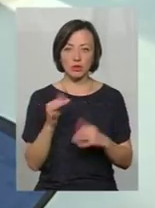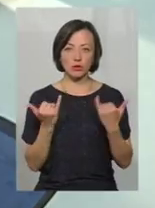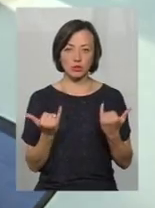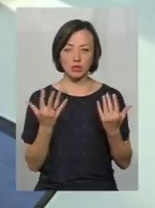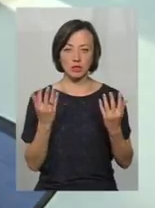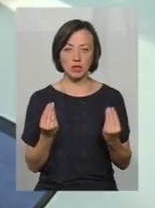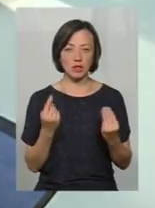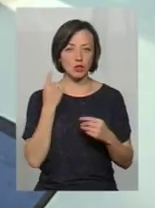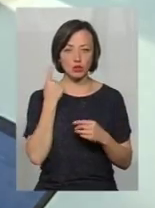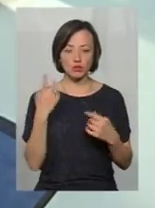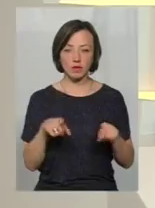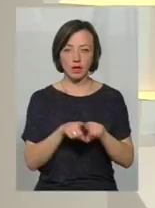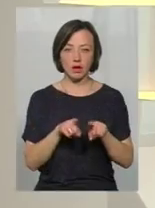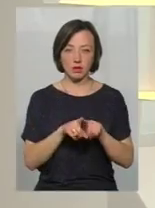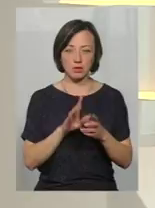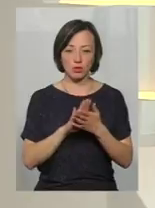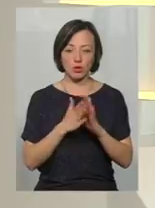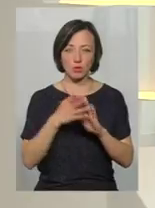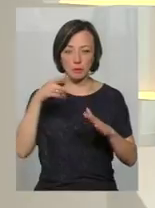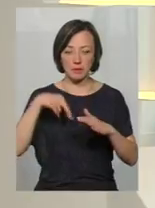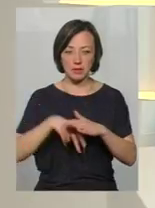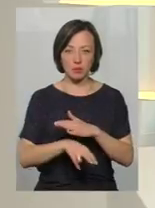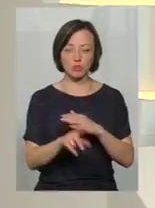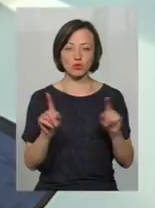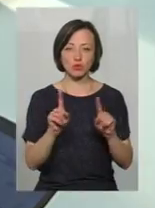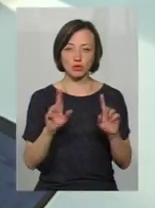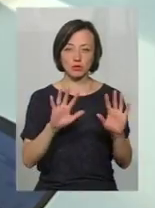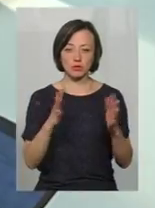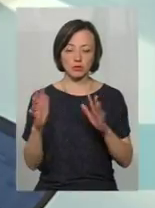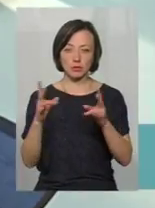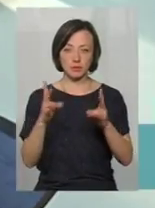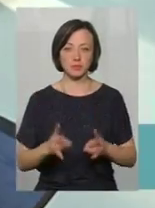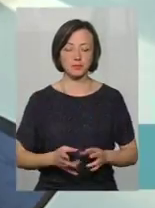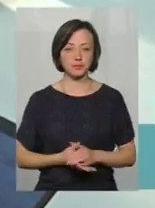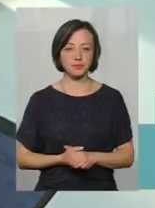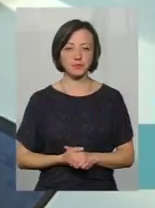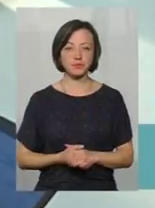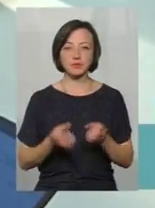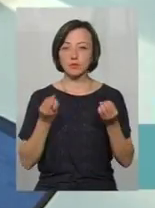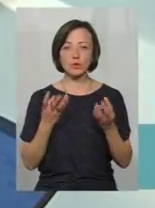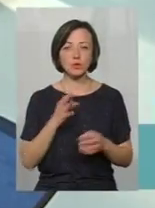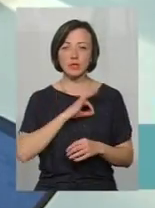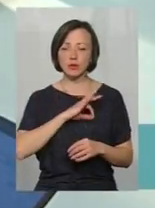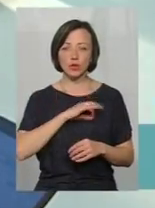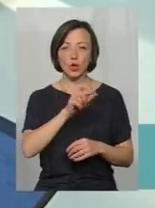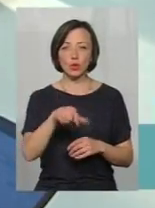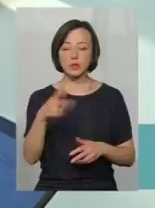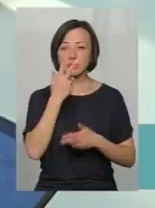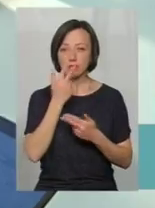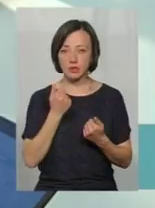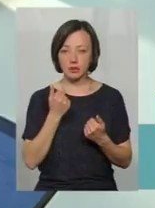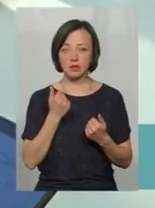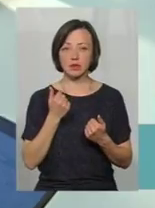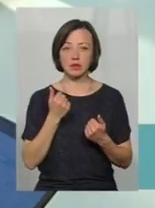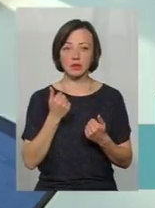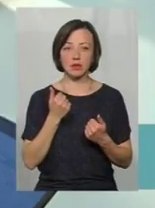сьогоднішній день я не чув таких відгуків, щоб там в підземному переході були якісь такі негативні відгуки. Просто ним не користуються, люди звикли. Ну,